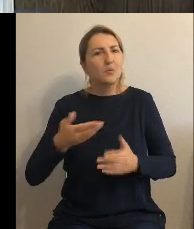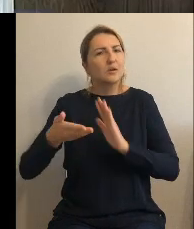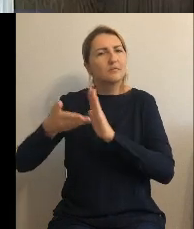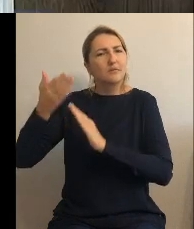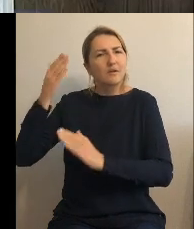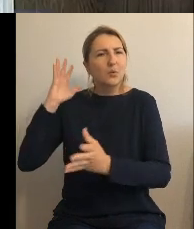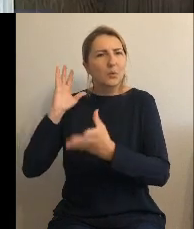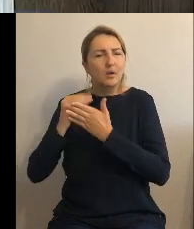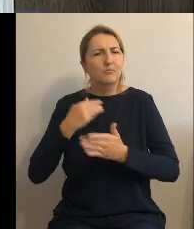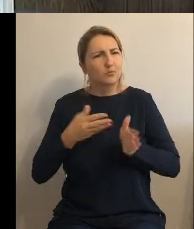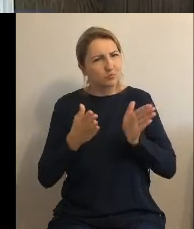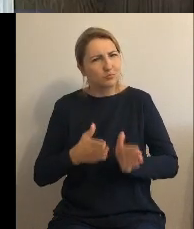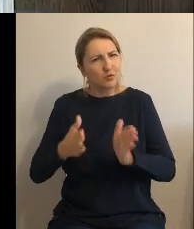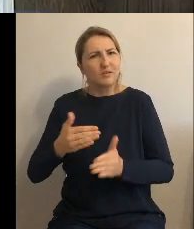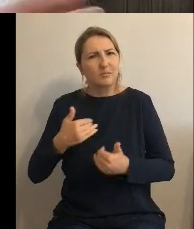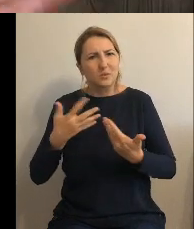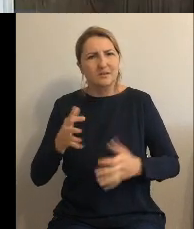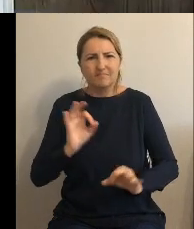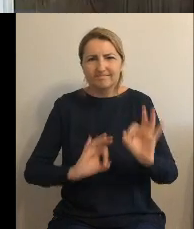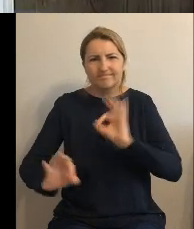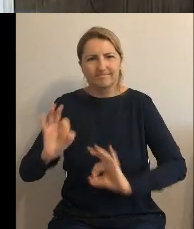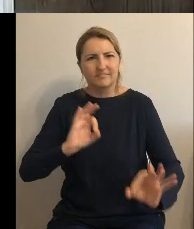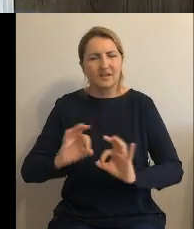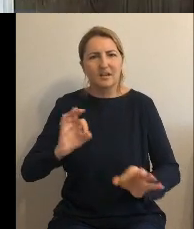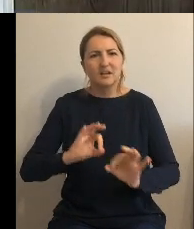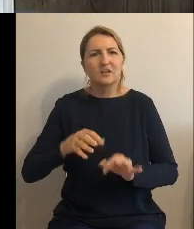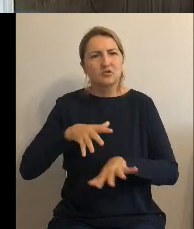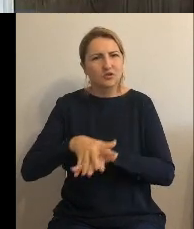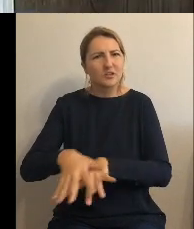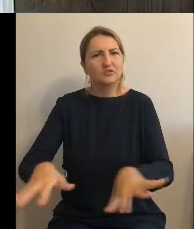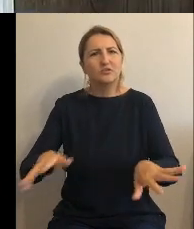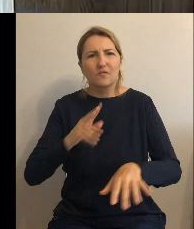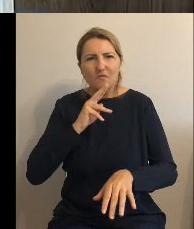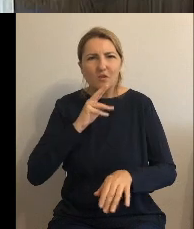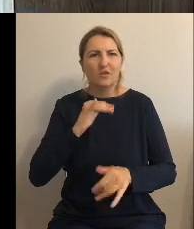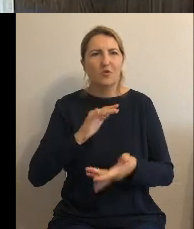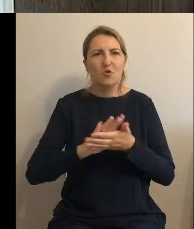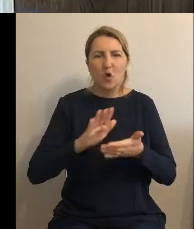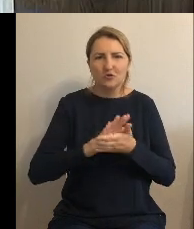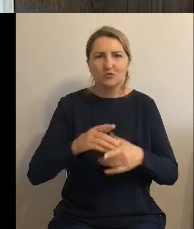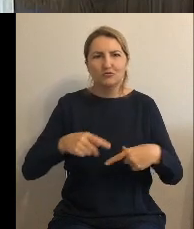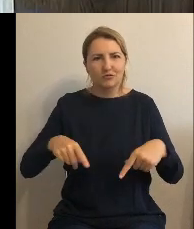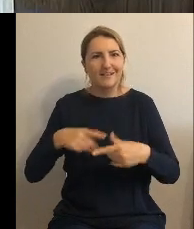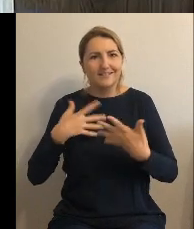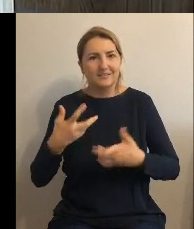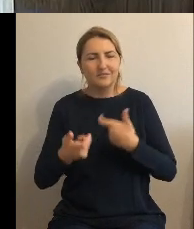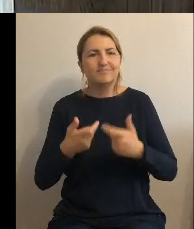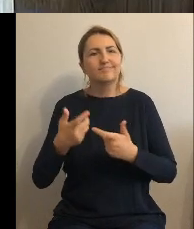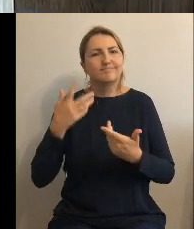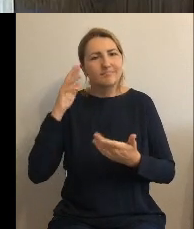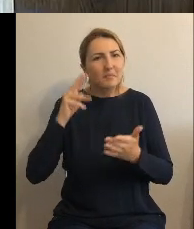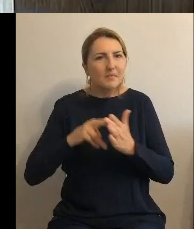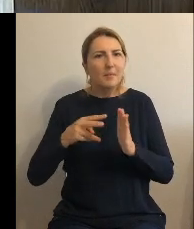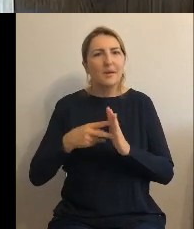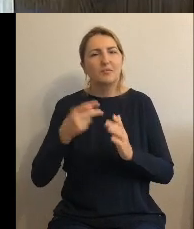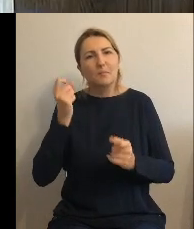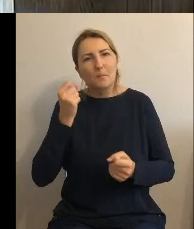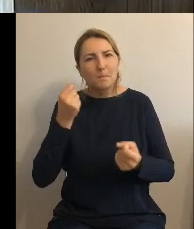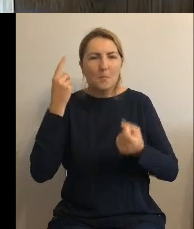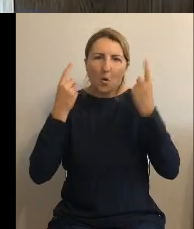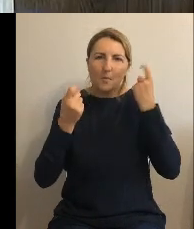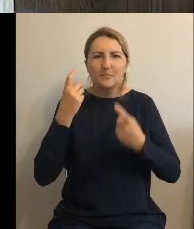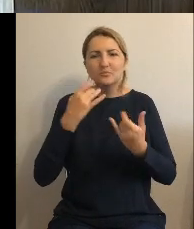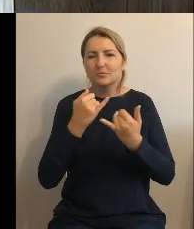wodociągowej i naszej oczyszczalni na zasadzie pomysłu radnych, sołtysów, żeby podzielić,